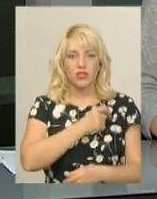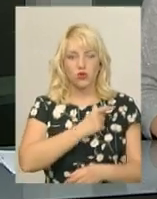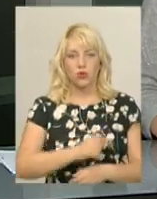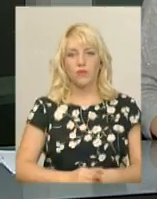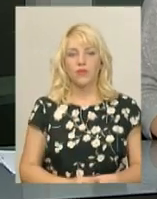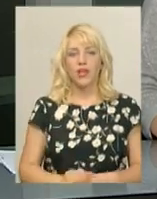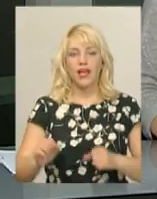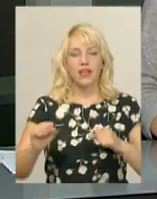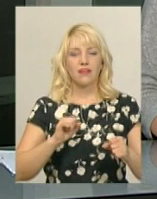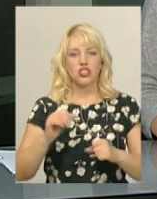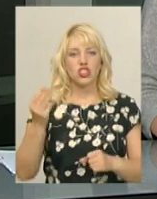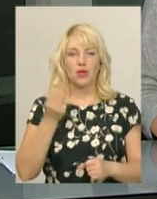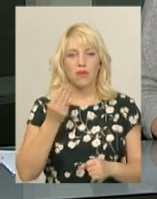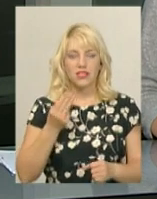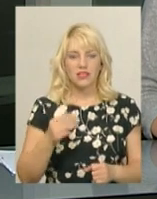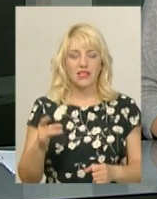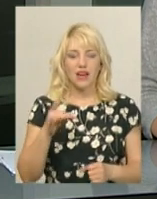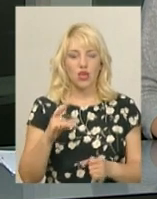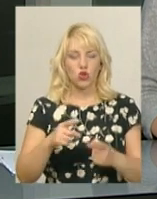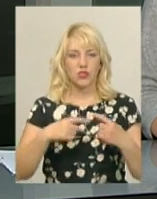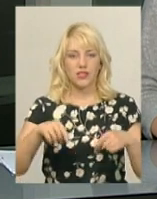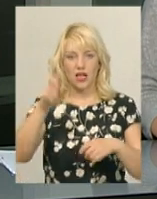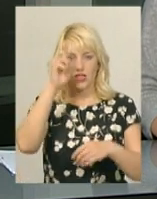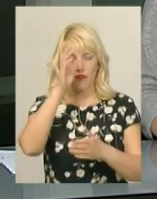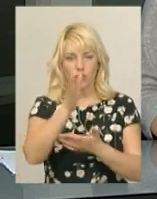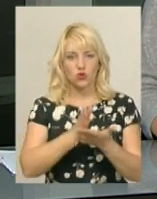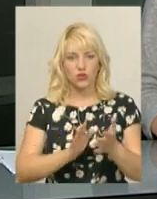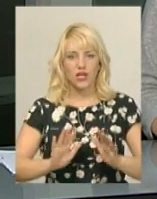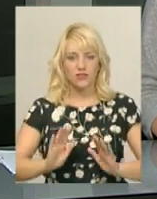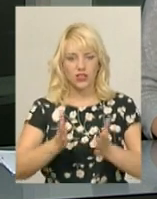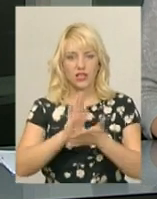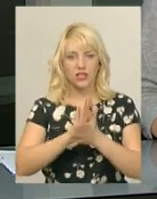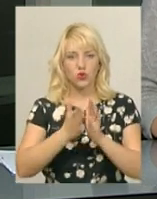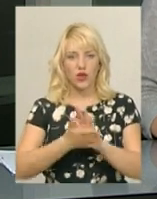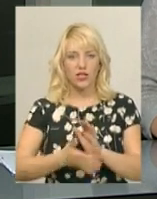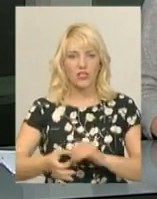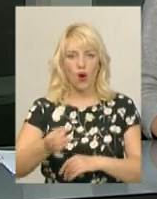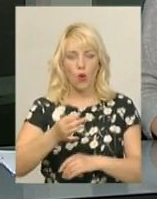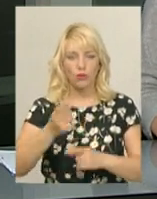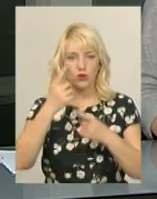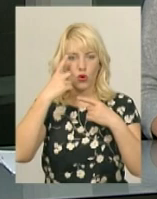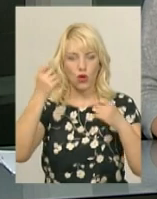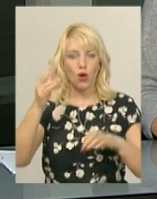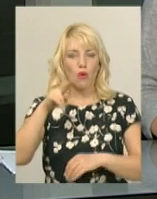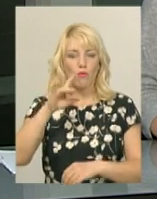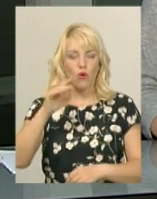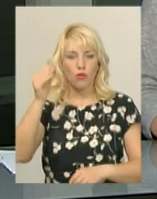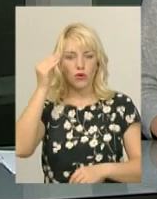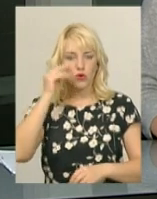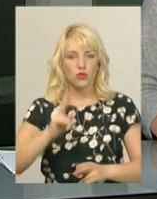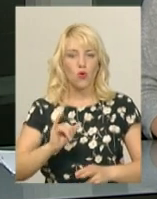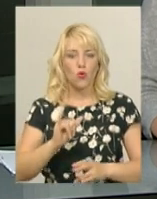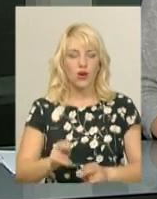Керівнику Шепетівського районного сектору Державної служби з надзвичайних ситуацій в області оголосили про підозру у вчиненні